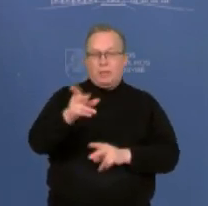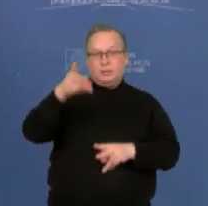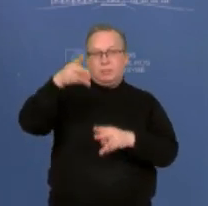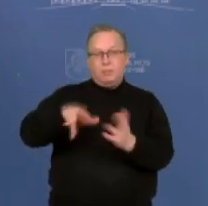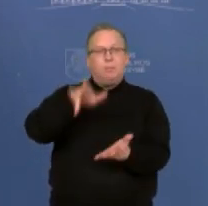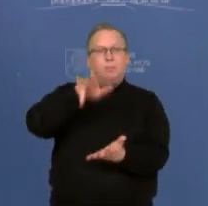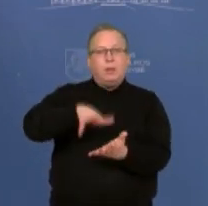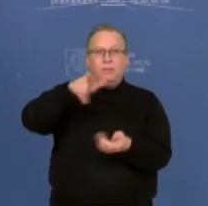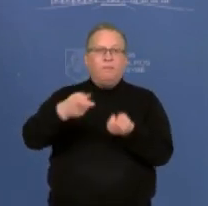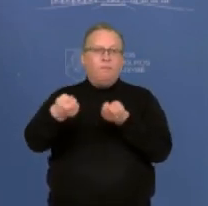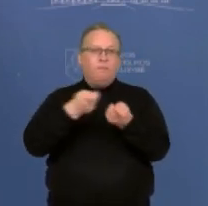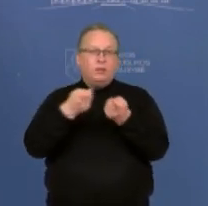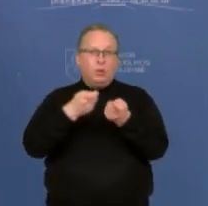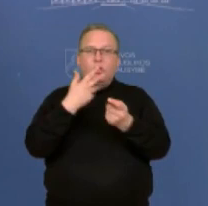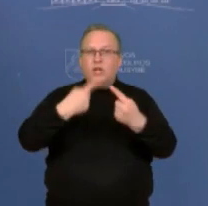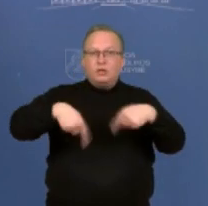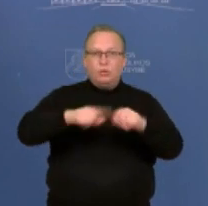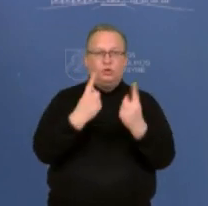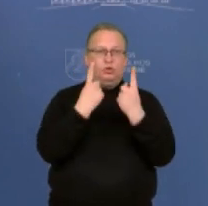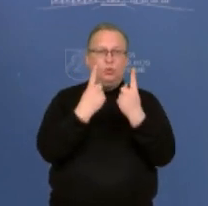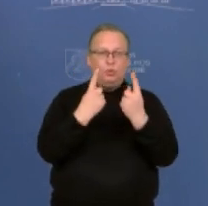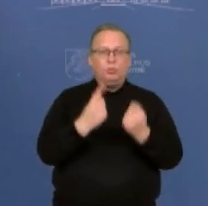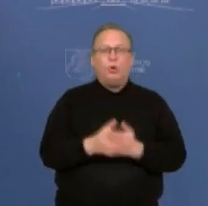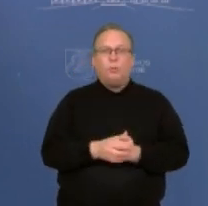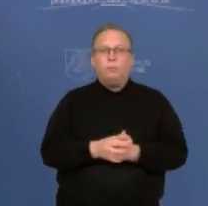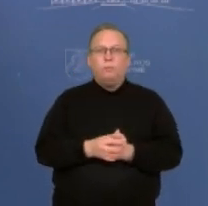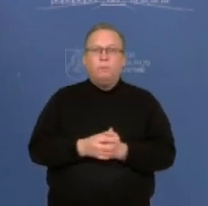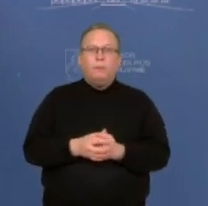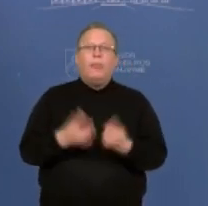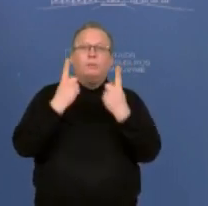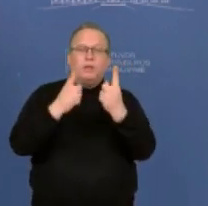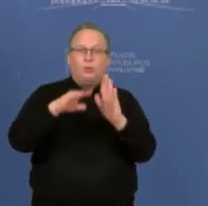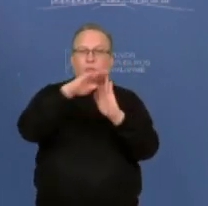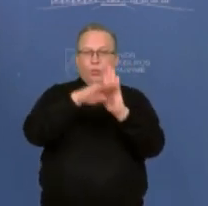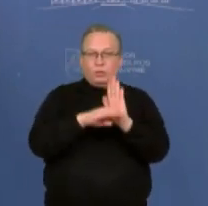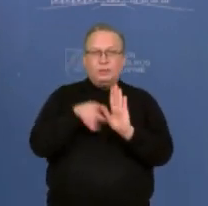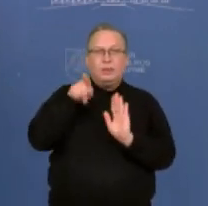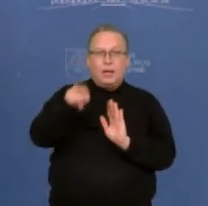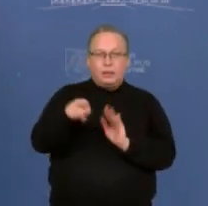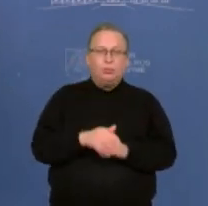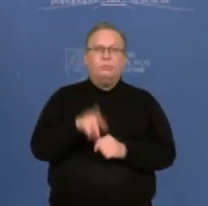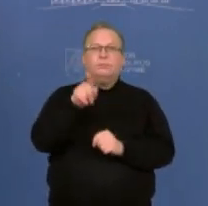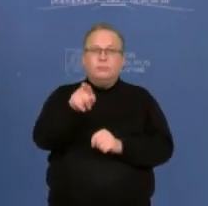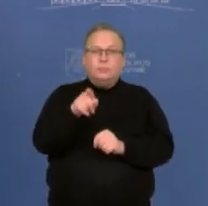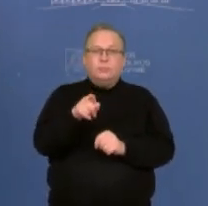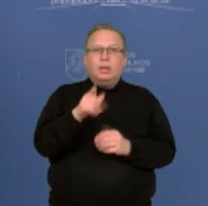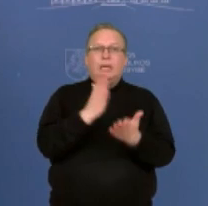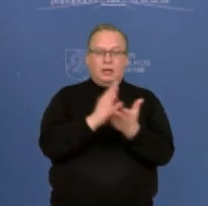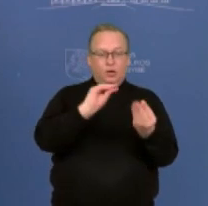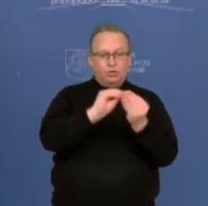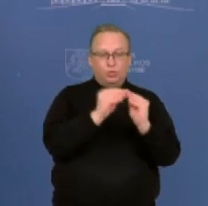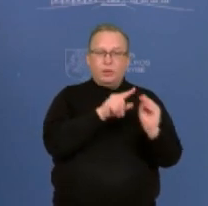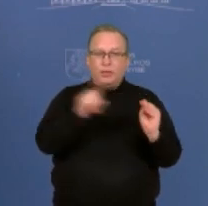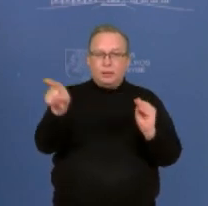priimtas vadovaujantis nacionaliniam saugumui svarbių objektų įstatymo, šiuo atveju tikrinamas sandoris ir